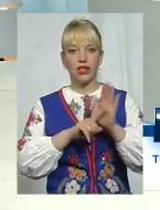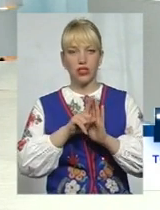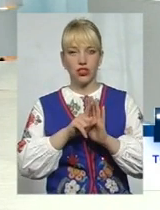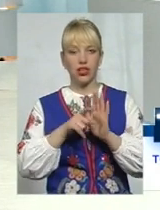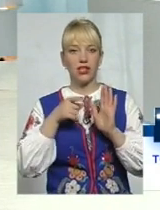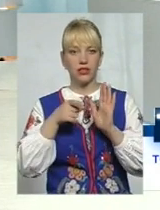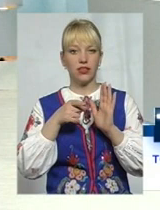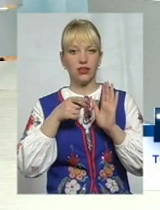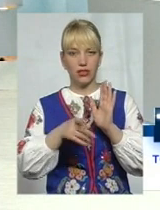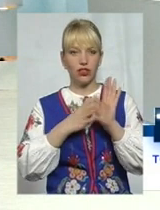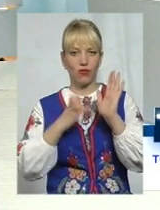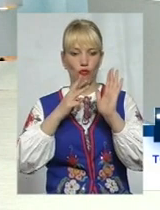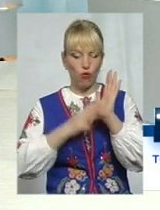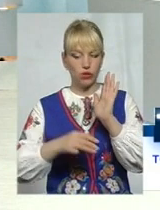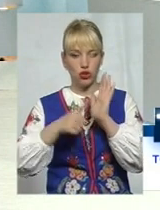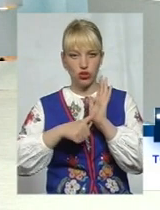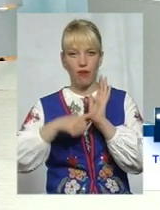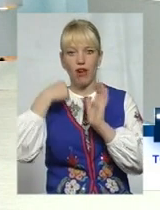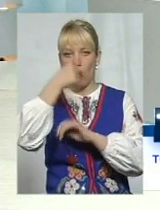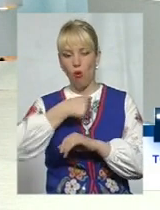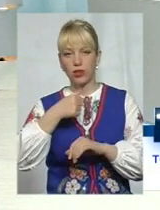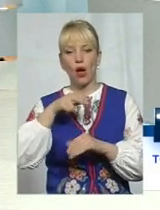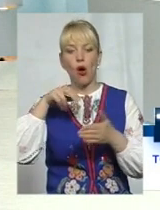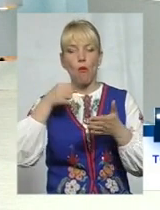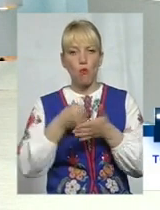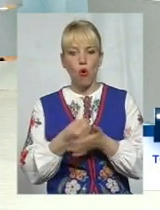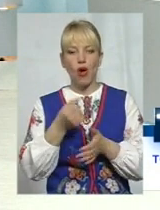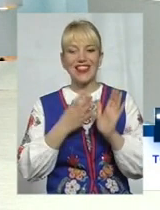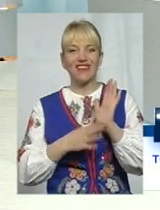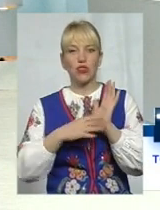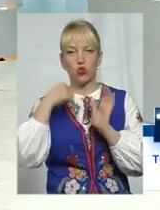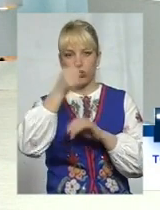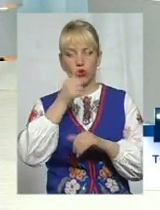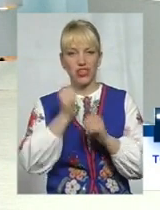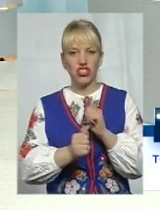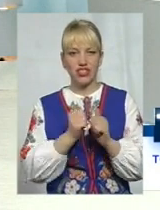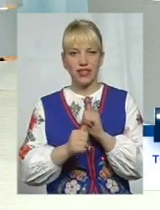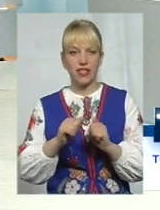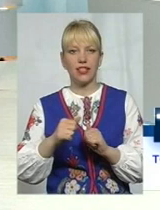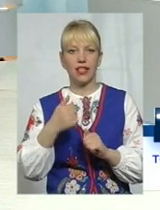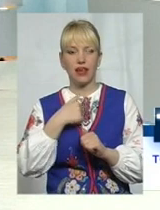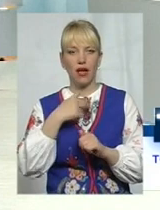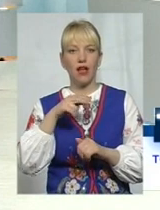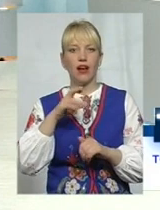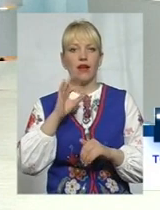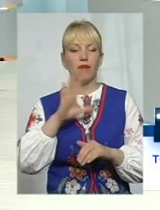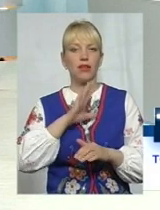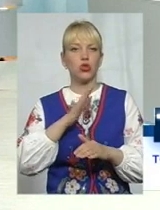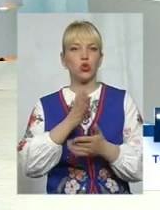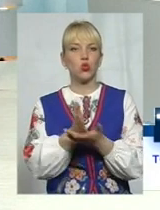року, з 1986 і по 90-х годів, частенько мені приходилось по довгу служби